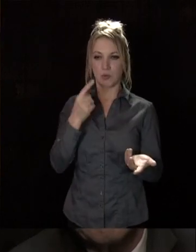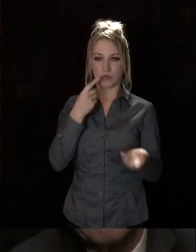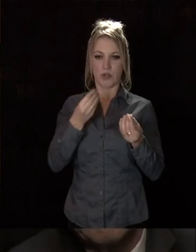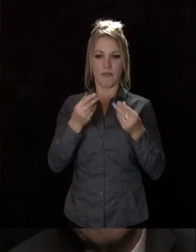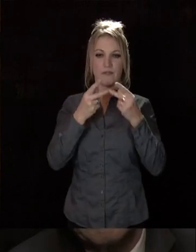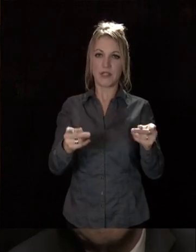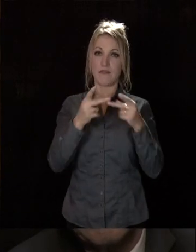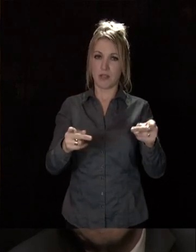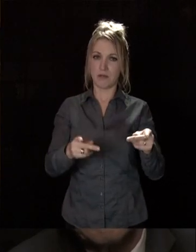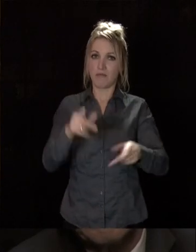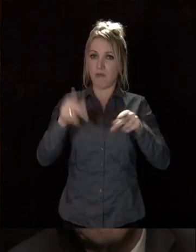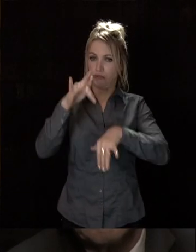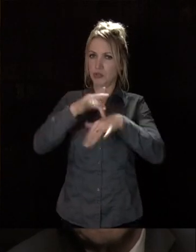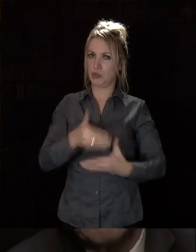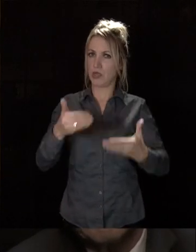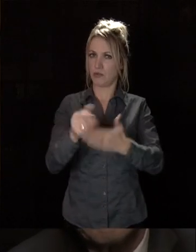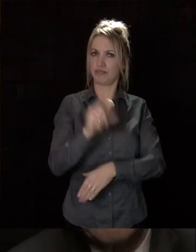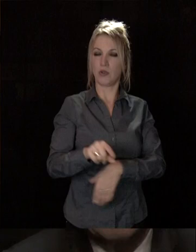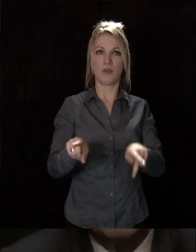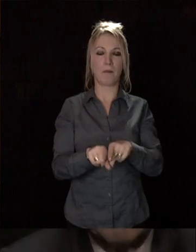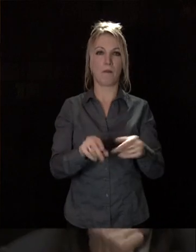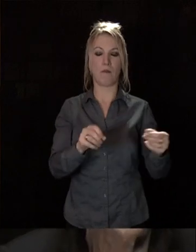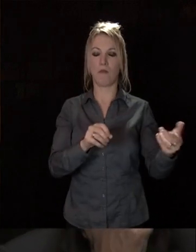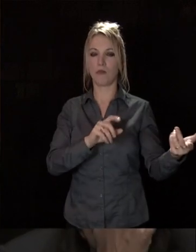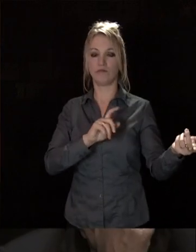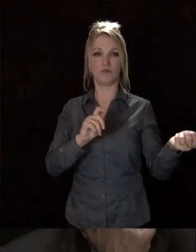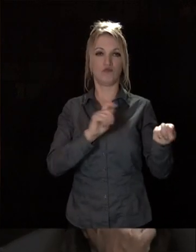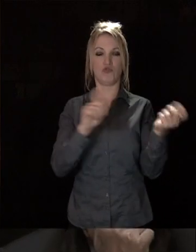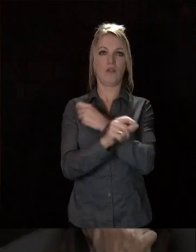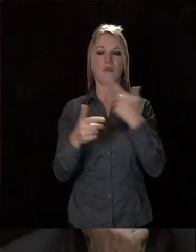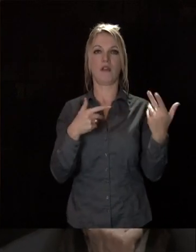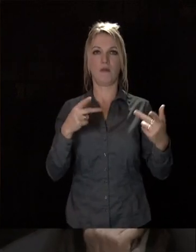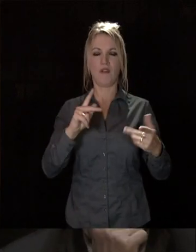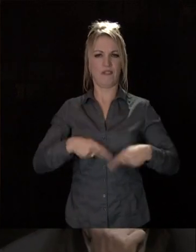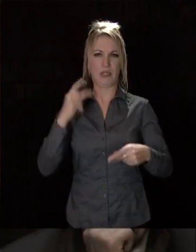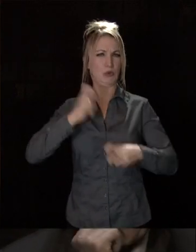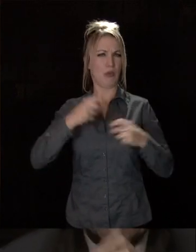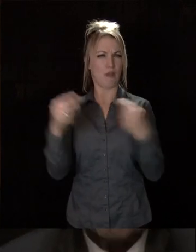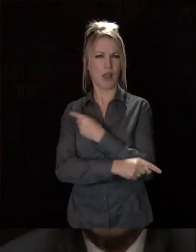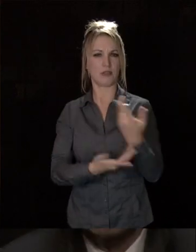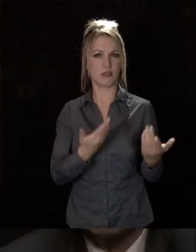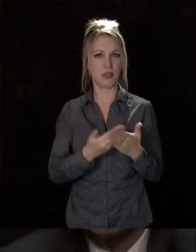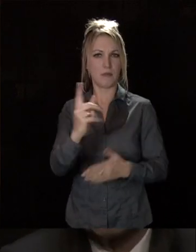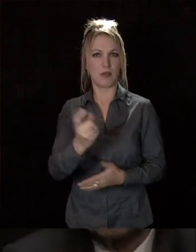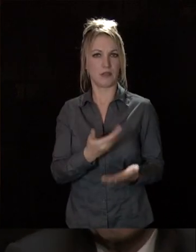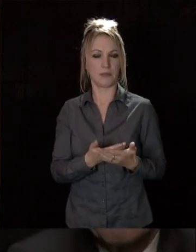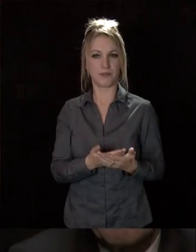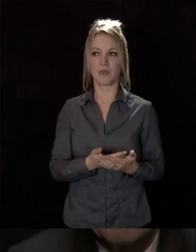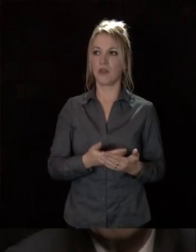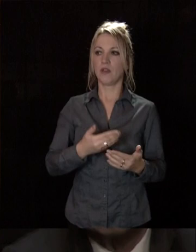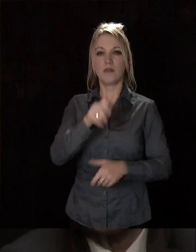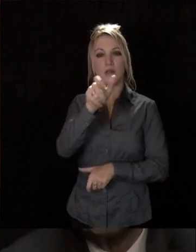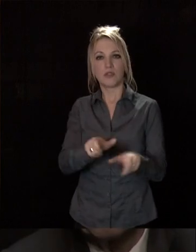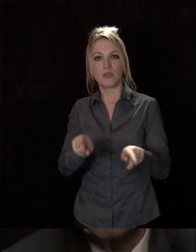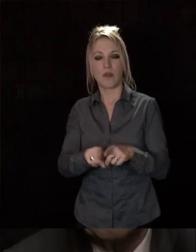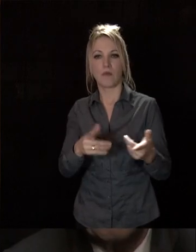certaines de nos grandes villes à cette sorte de démesure qui rend la vie plutôt dure à ses habitants. Cela subit de nouvelles formes de